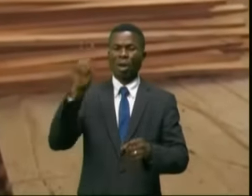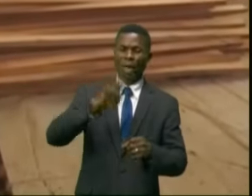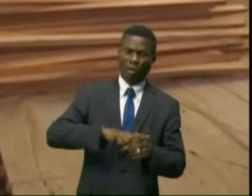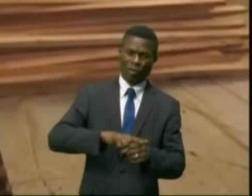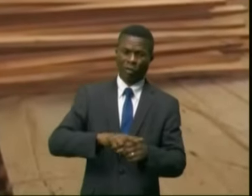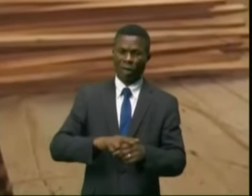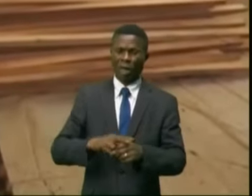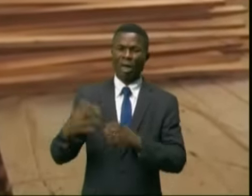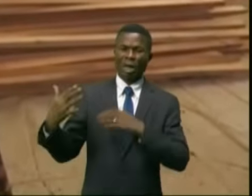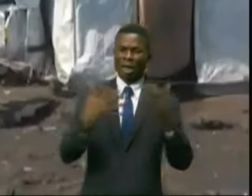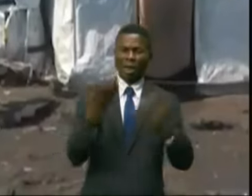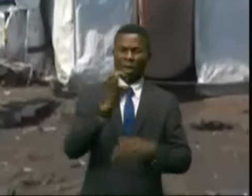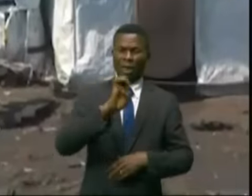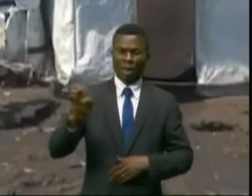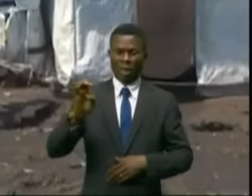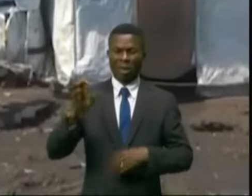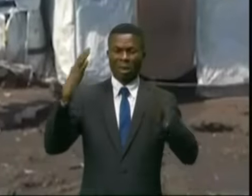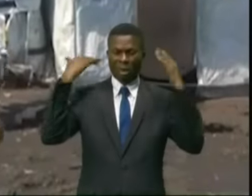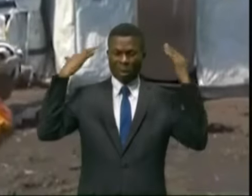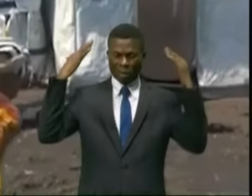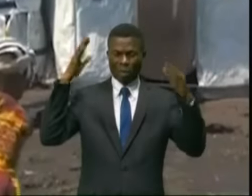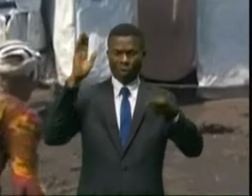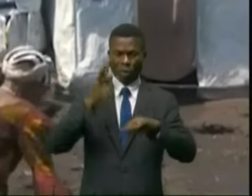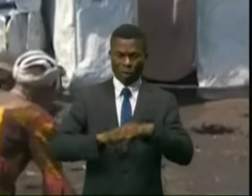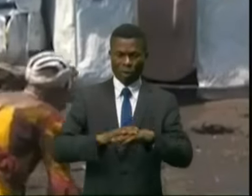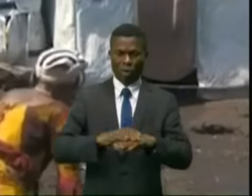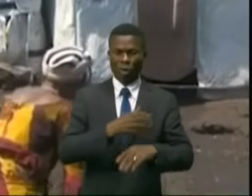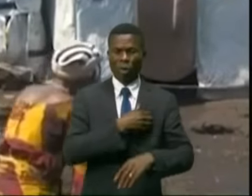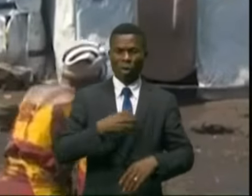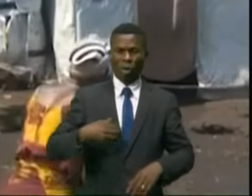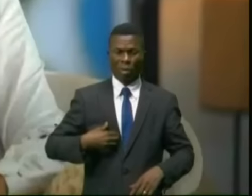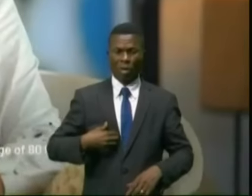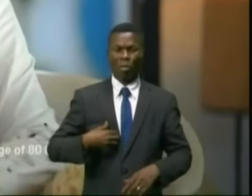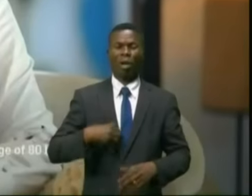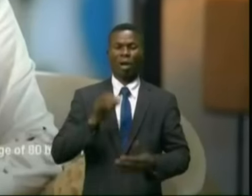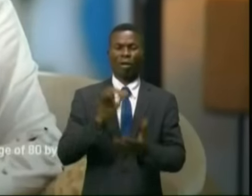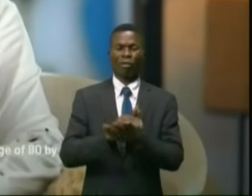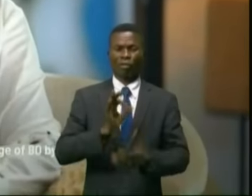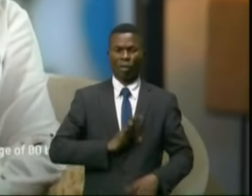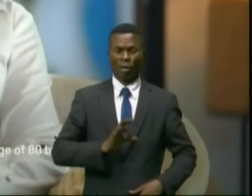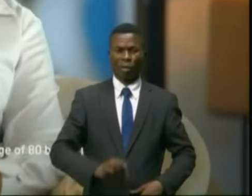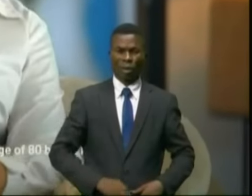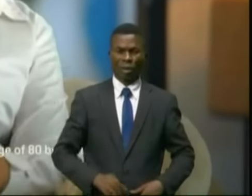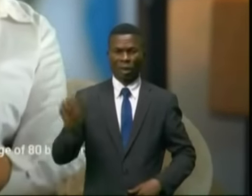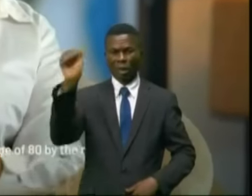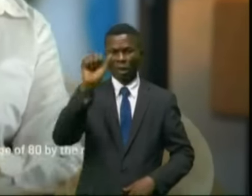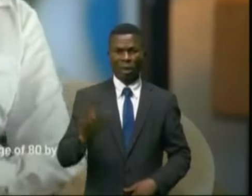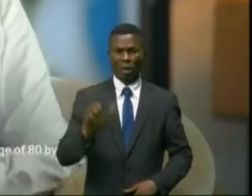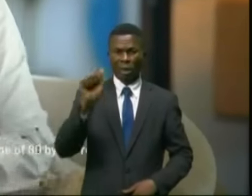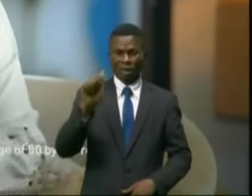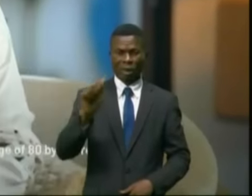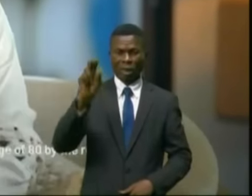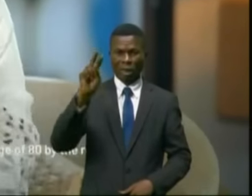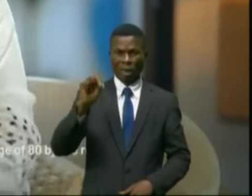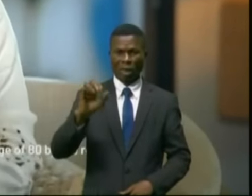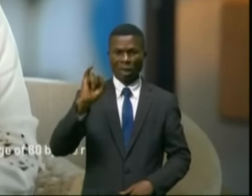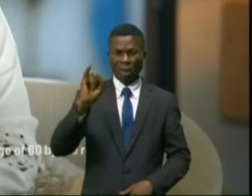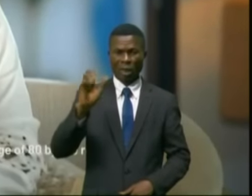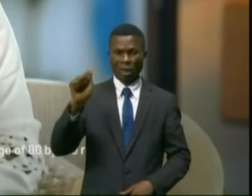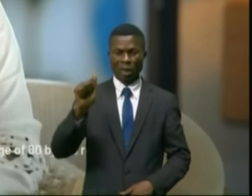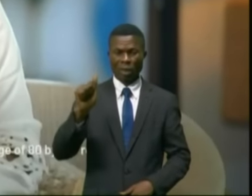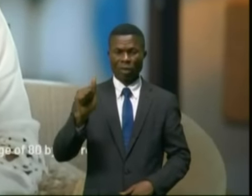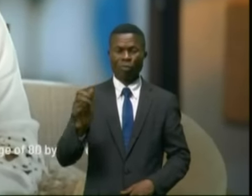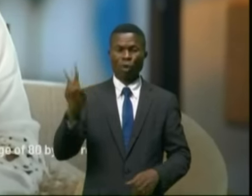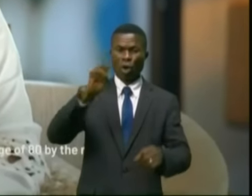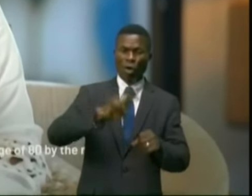à l'Est, les échos sont parvenus à la première dame de la RDC. Sanya, toi dont la grand-mère